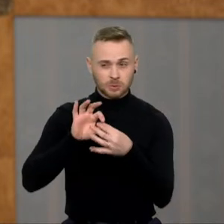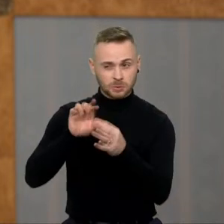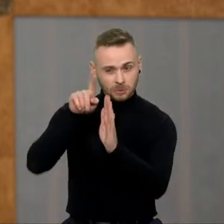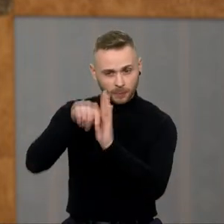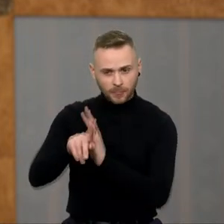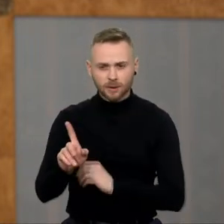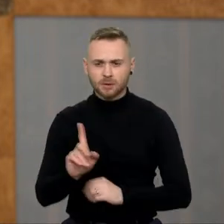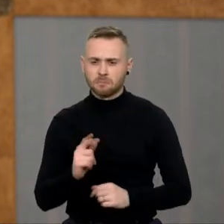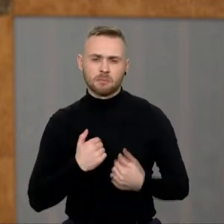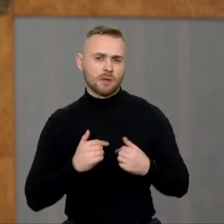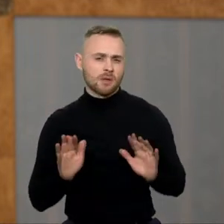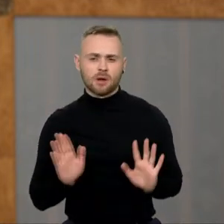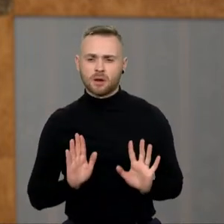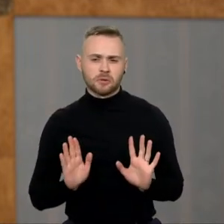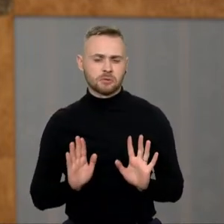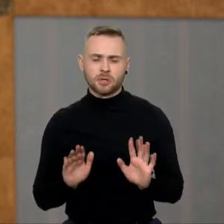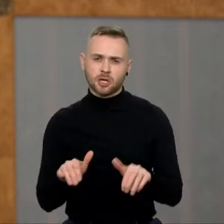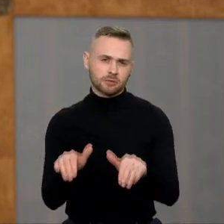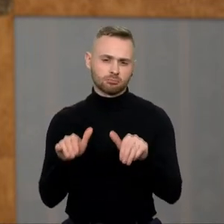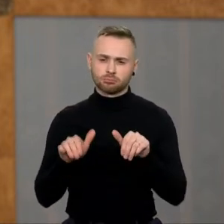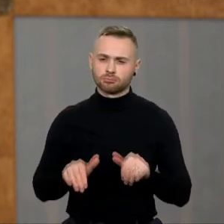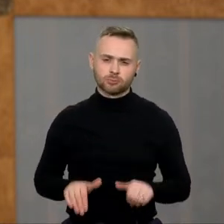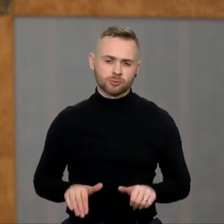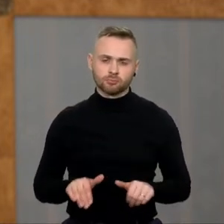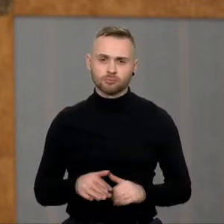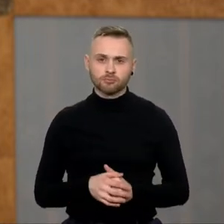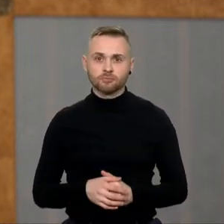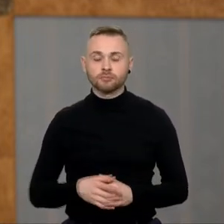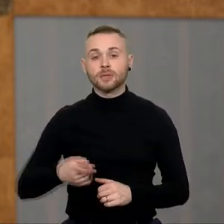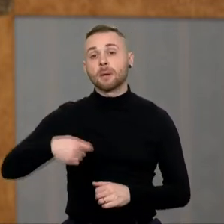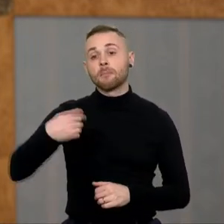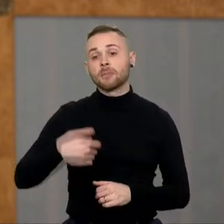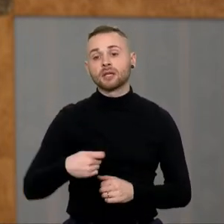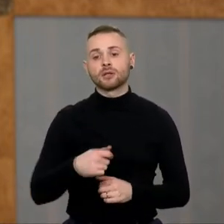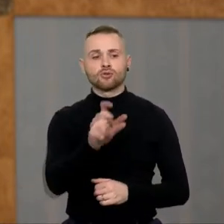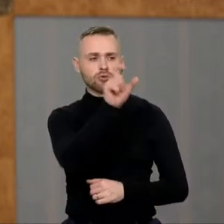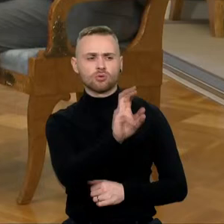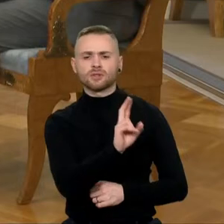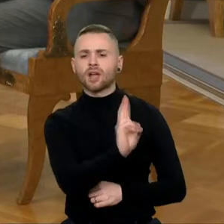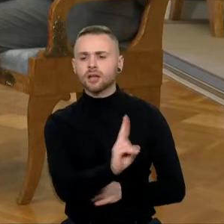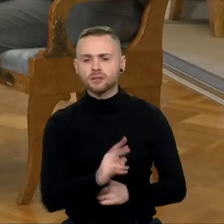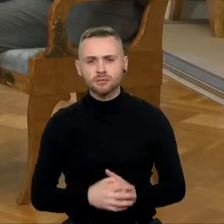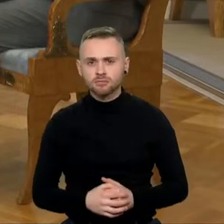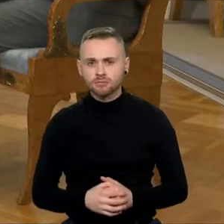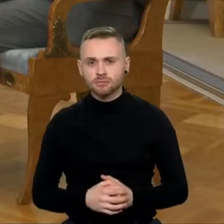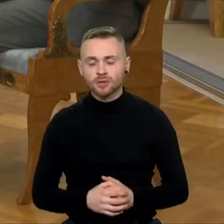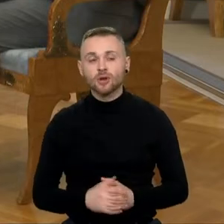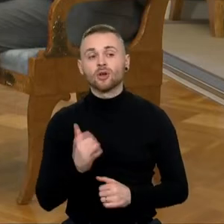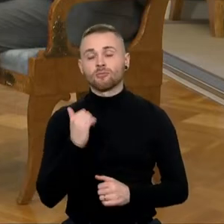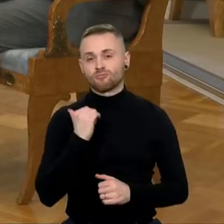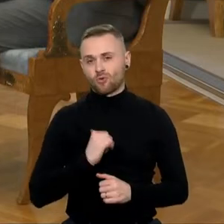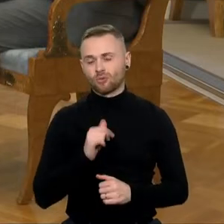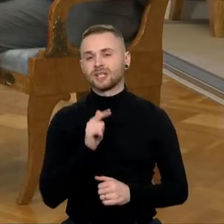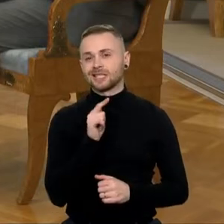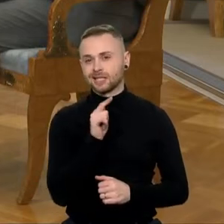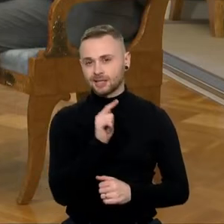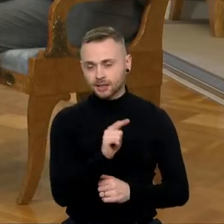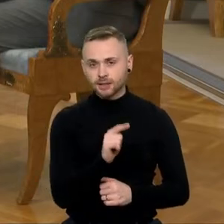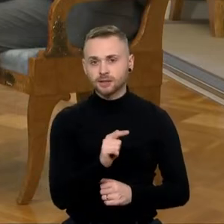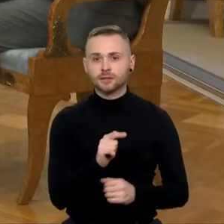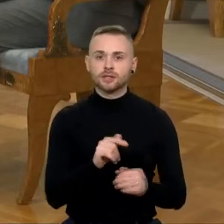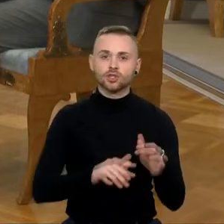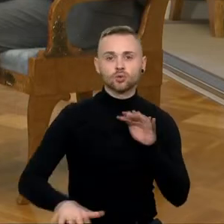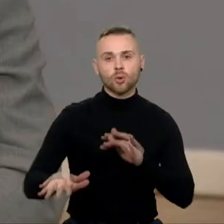proceso teisiklės. Ir turbūt, na, prezidentas nėra tas asmo, kuris turi rūpintis komfortiškos